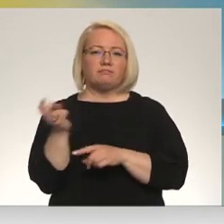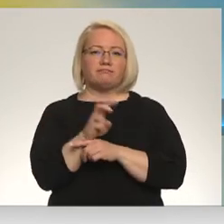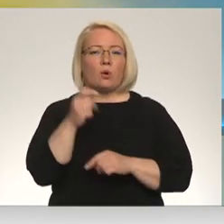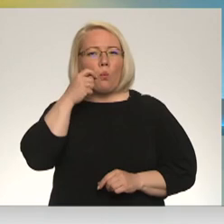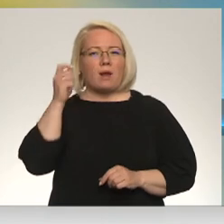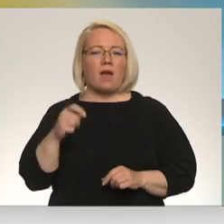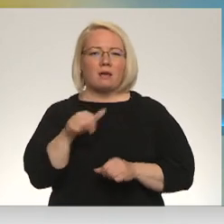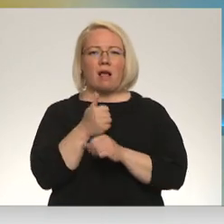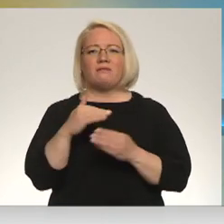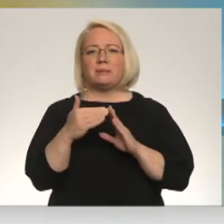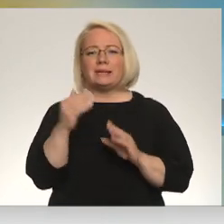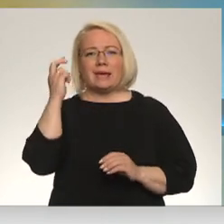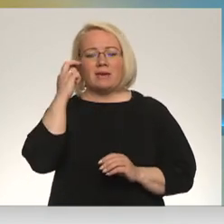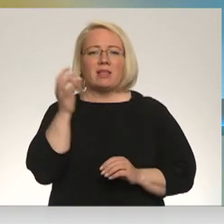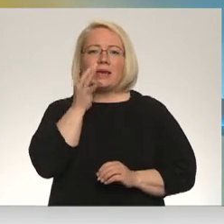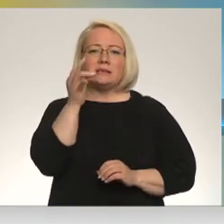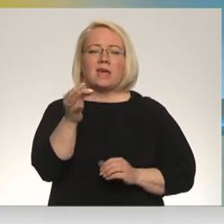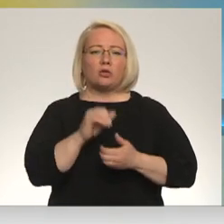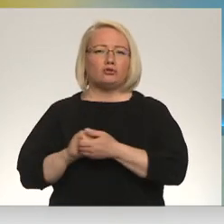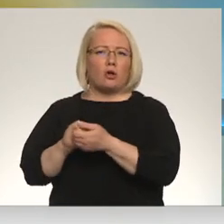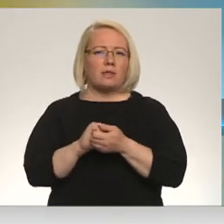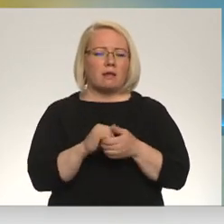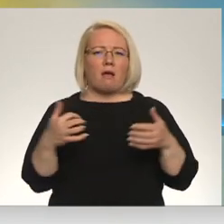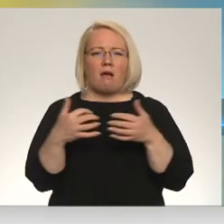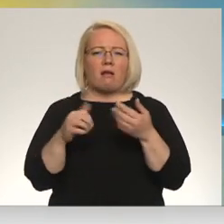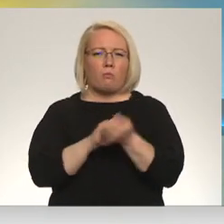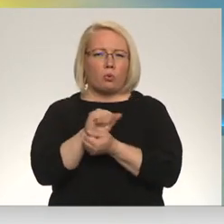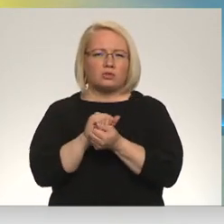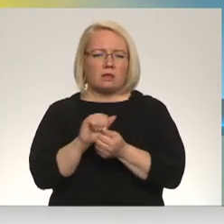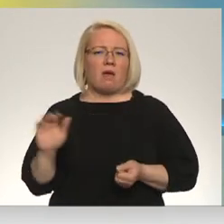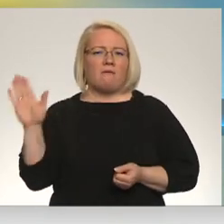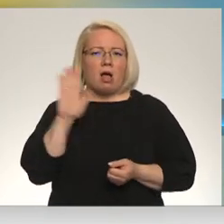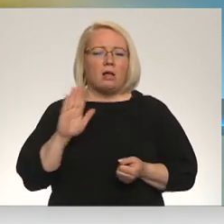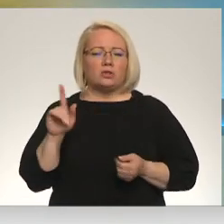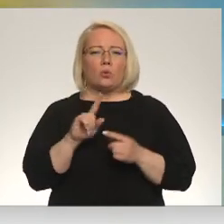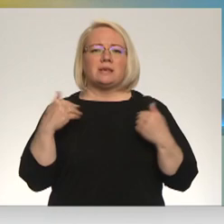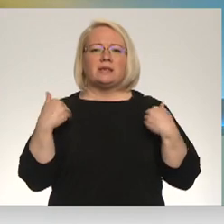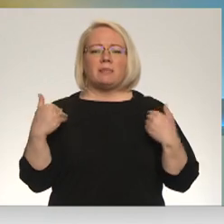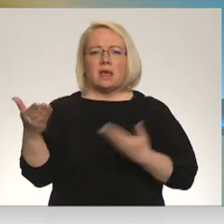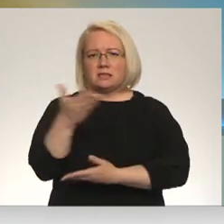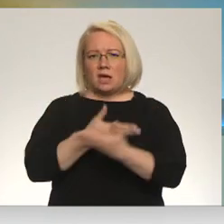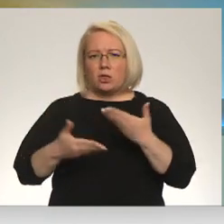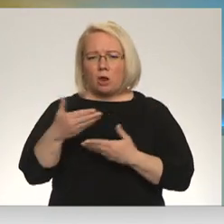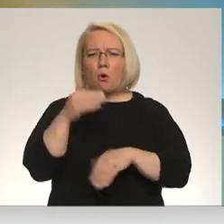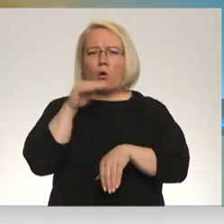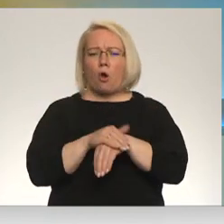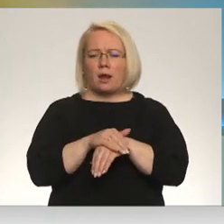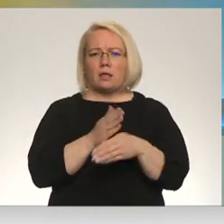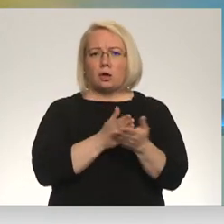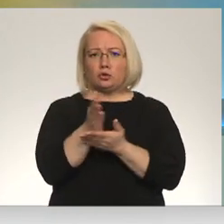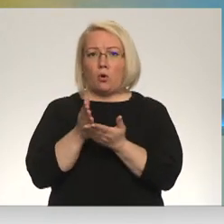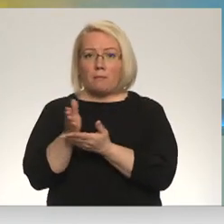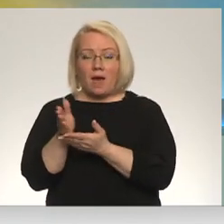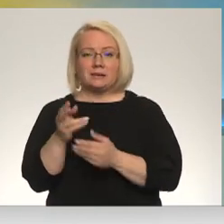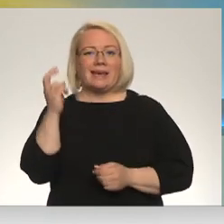galspilsētā Kievā, lai paustu solidaritāti kara, plosītējai valstī un stiprinātu sadarbību jau pa visam konkrētās jomās.